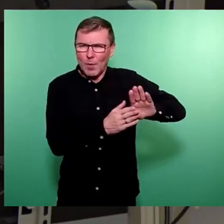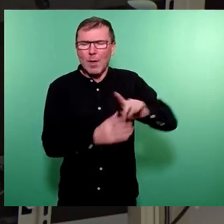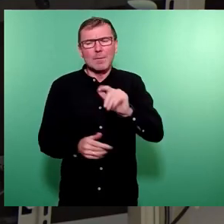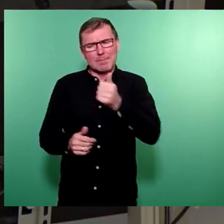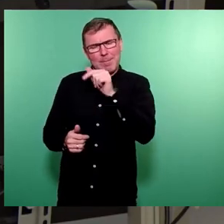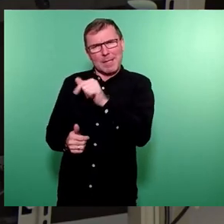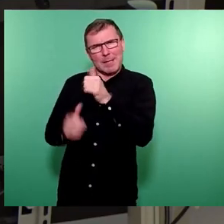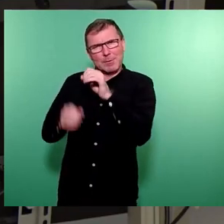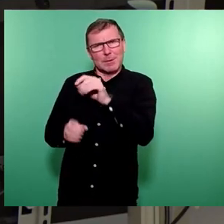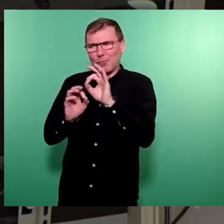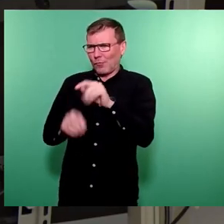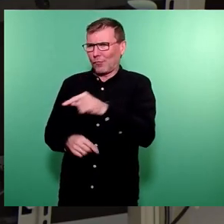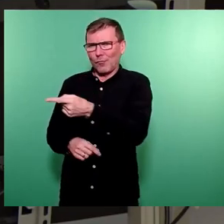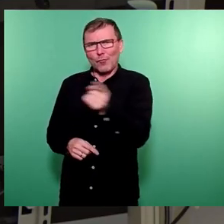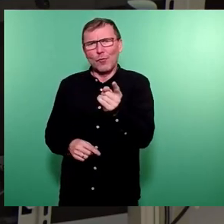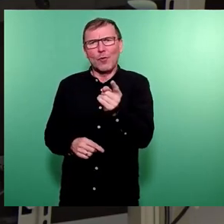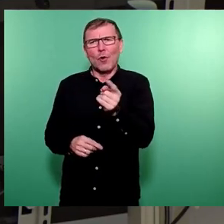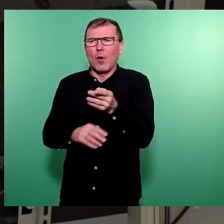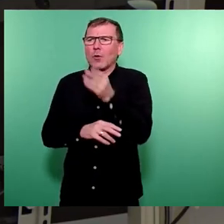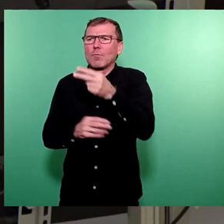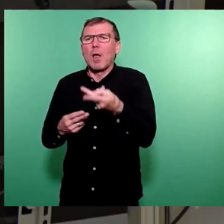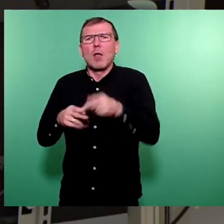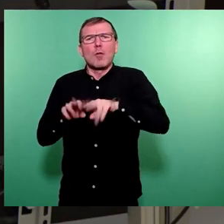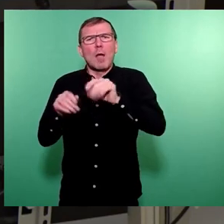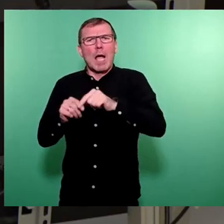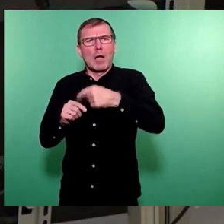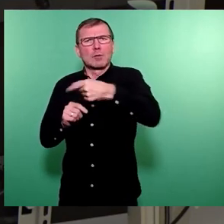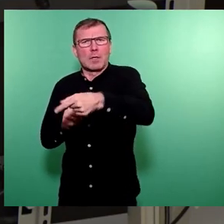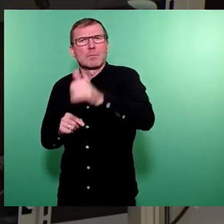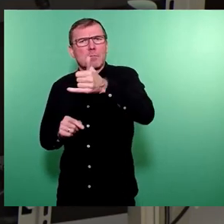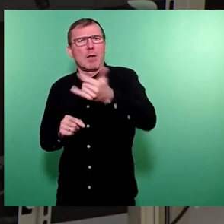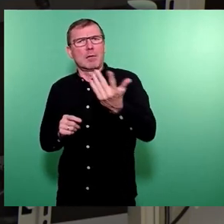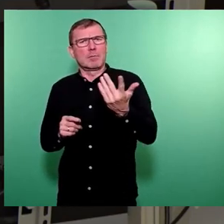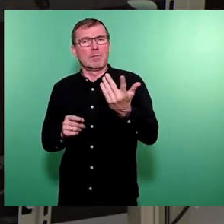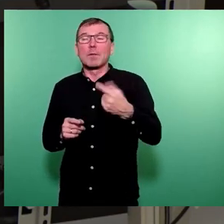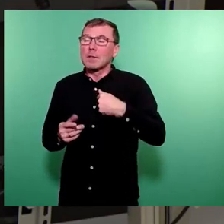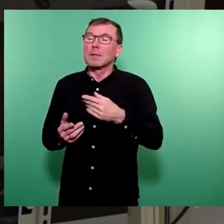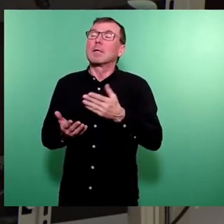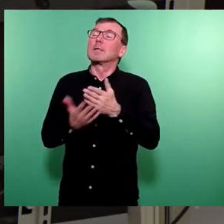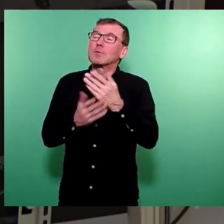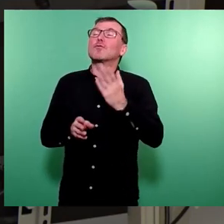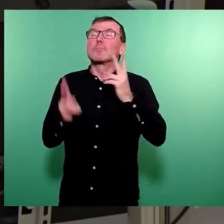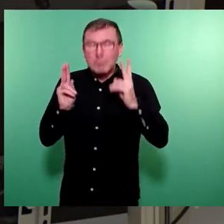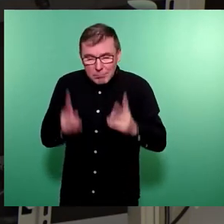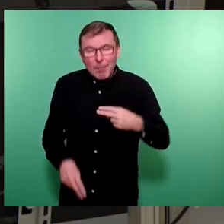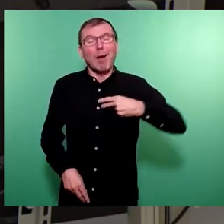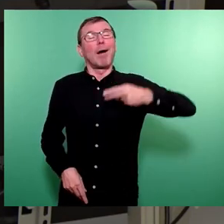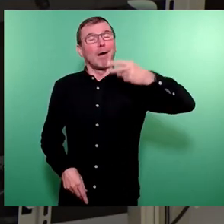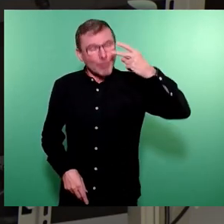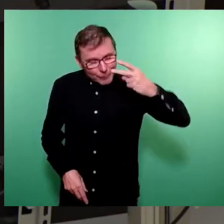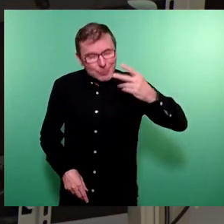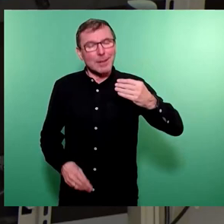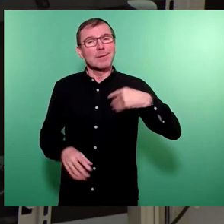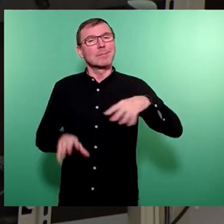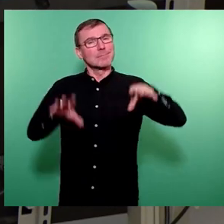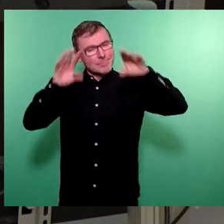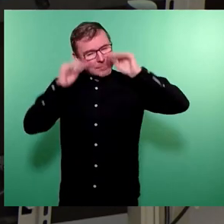für den kommenden Doppelhaushalt ist. Und ja, ich habe das inzwischen auch kapiert und verstanden, dass man